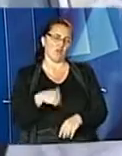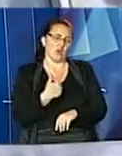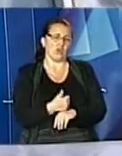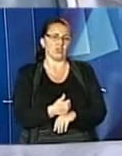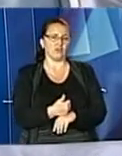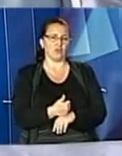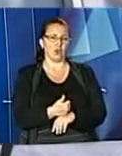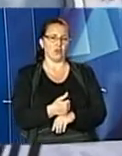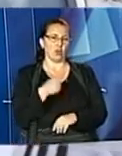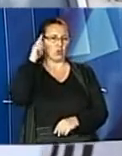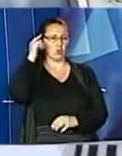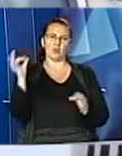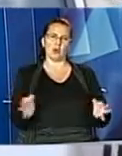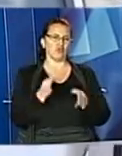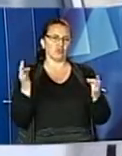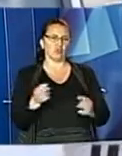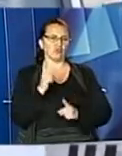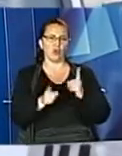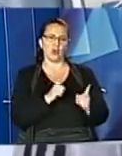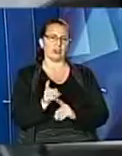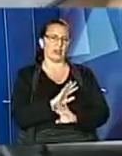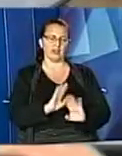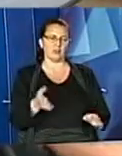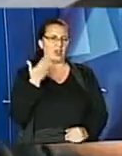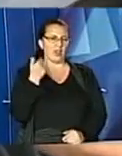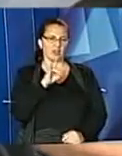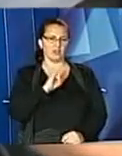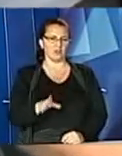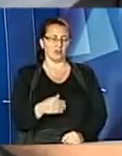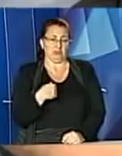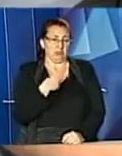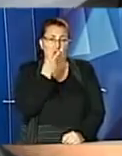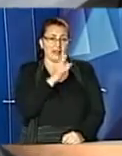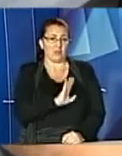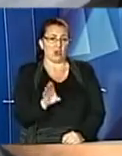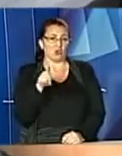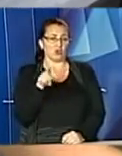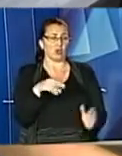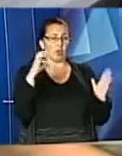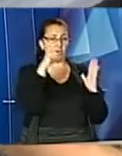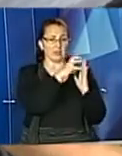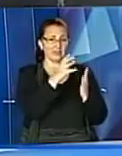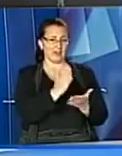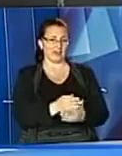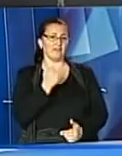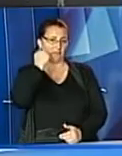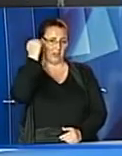думаю, нічого не змінить, не розвантажують. Я навіть не бачив, що тут знак поставили. Дякую.